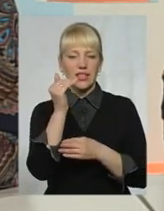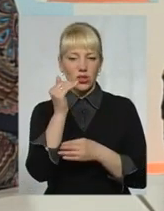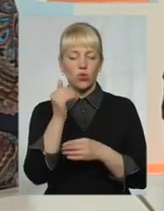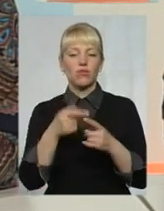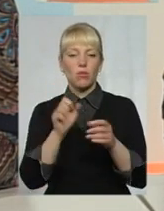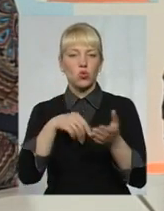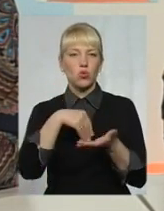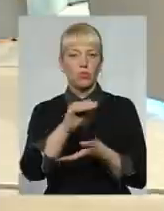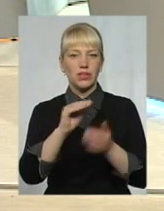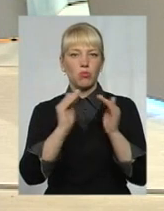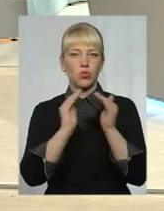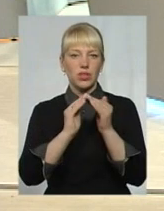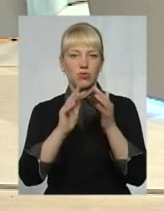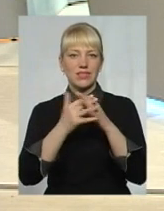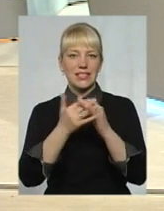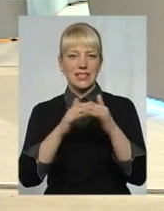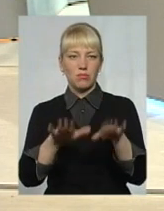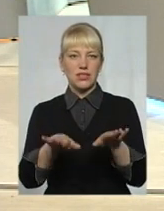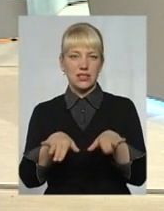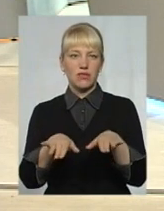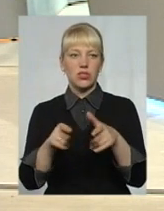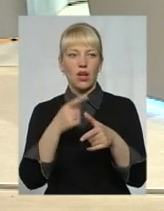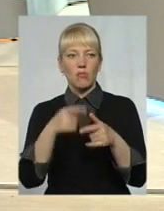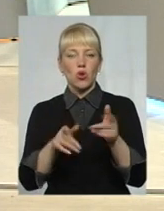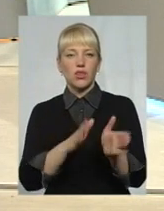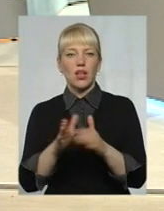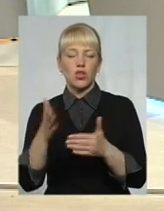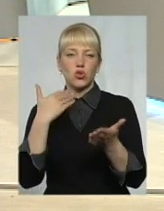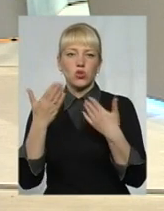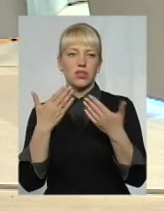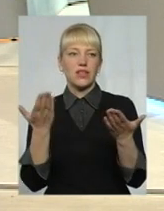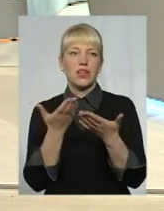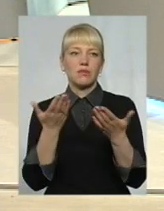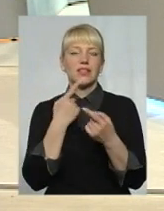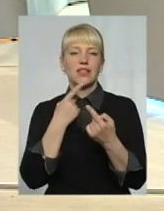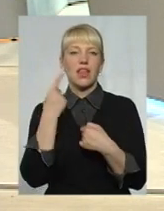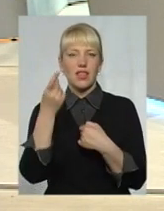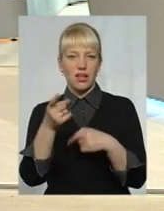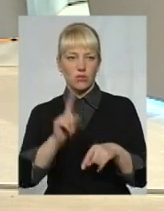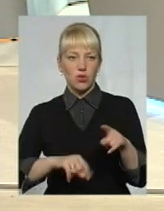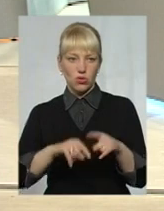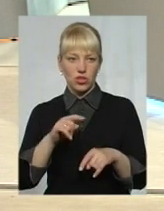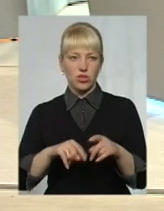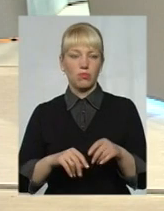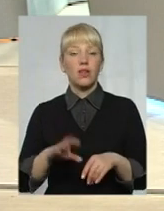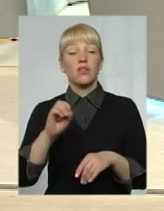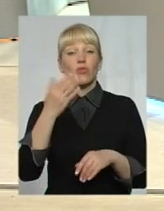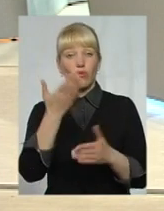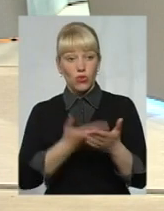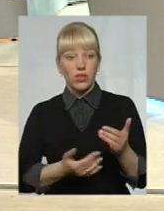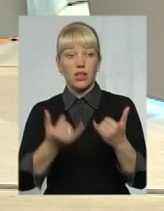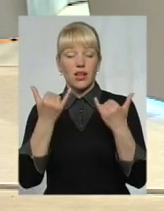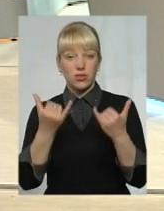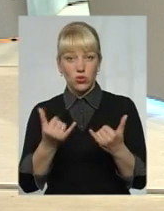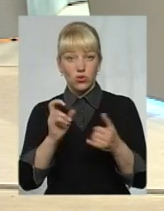сільській місцевості. Або ж налагодити стосунки з якимось, хоча б далекими родичами. І от на сьогодні, як приклад,